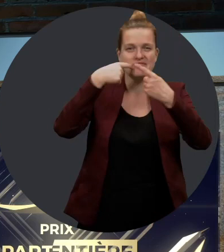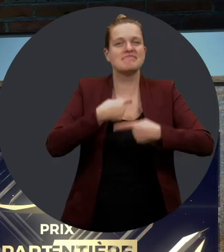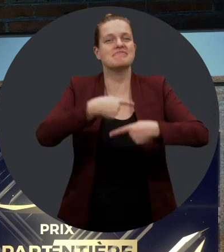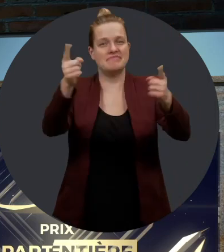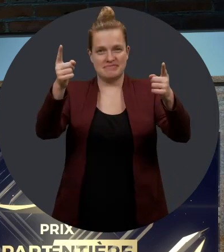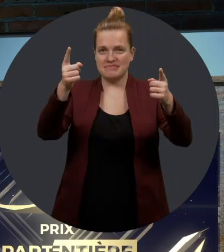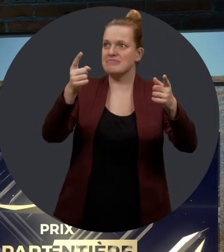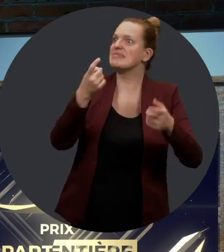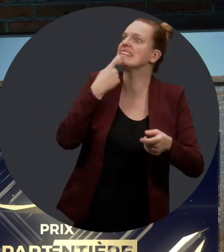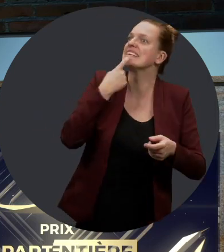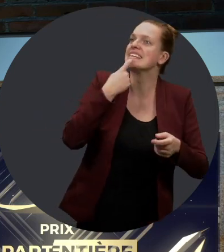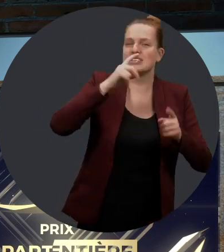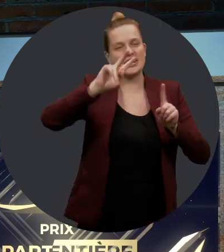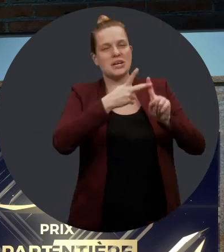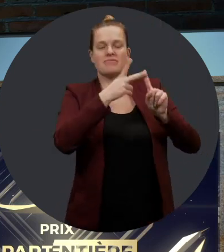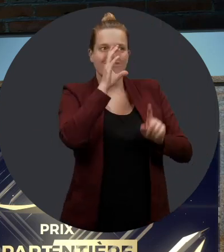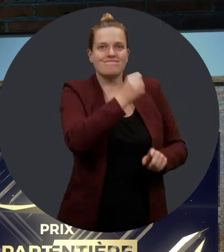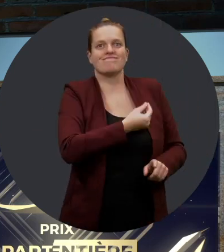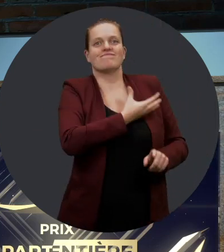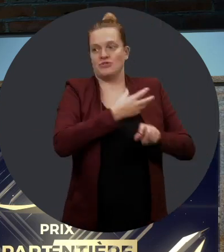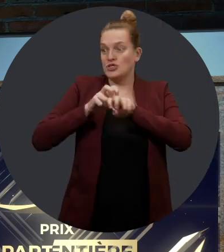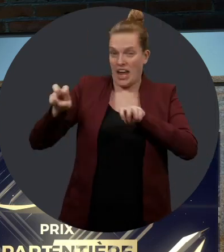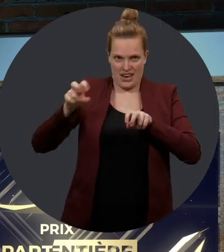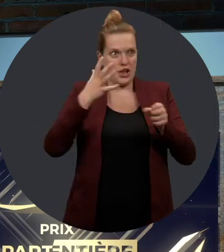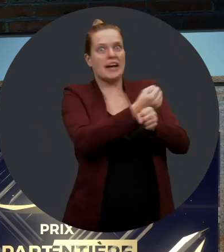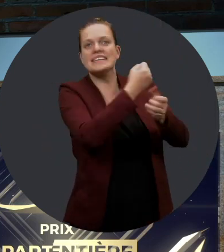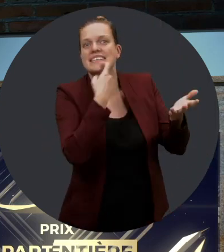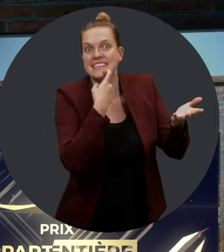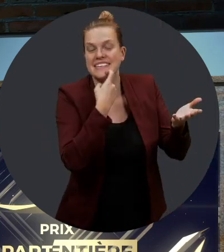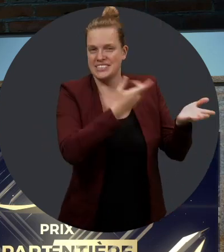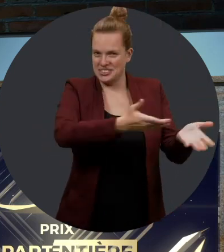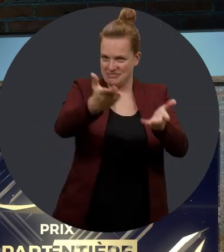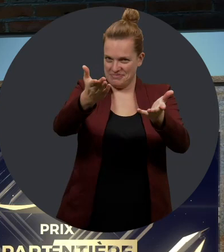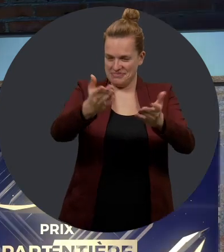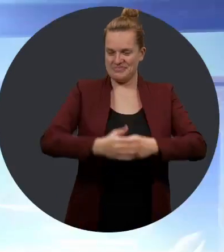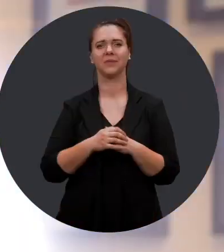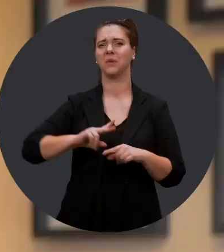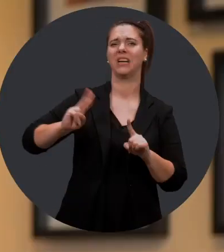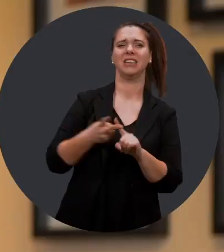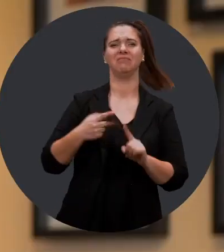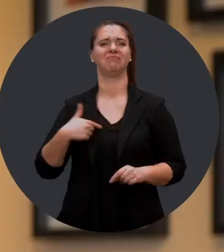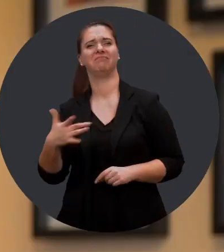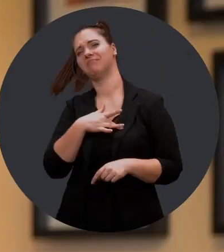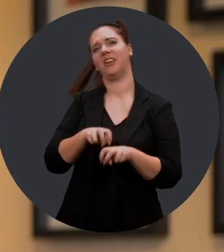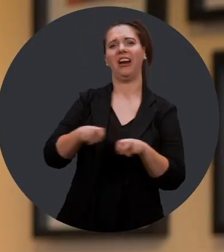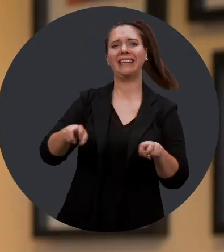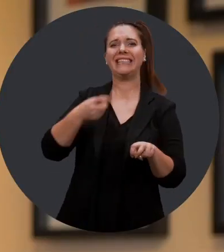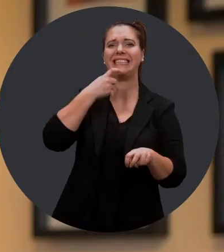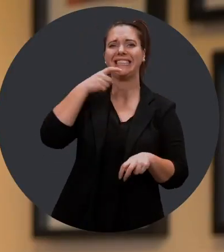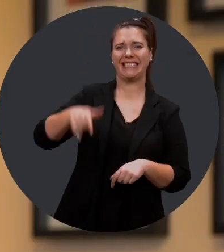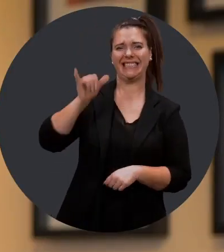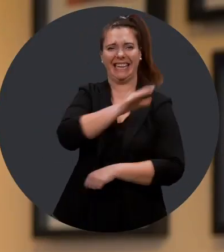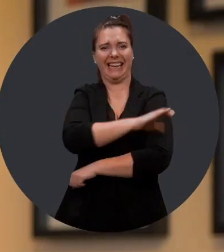Monsieur le ministre, je vous invite maintenant à dévoiler l'identité de ce deuxième coup de cœur du jury. Le deuxième coup de cœur du